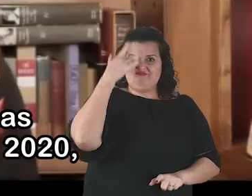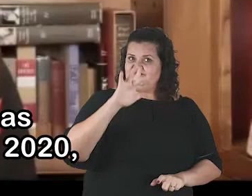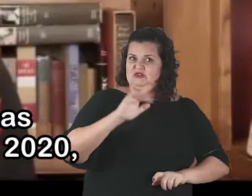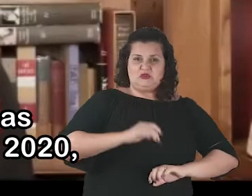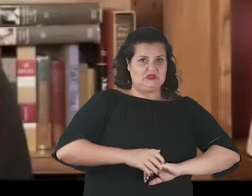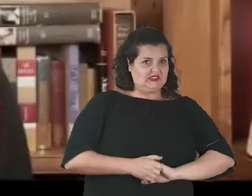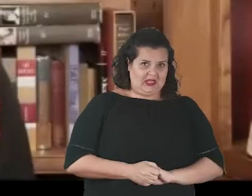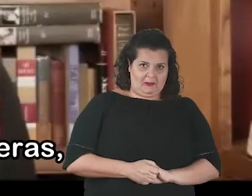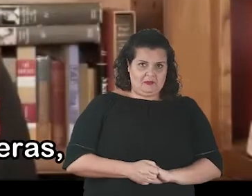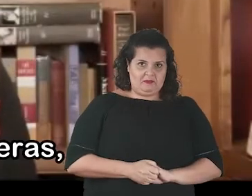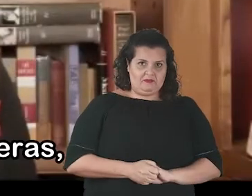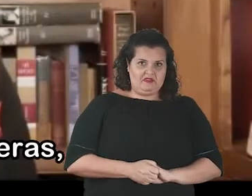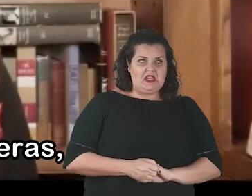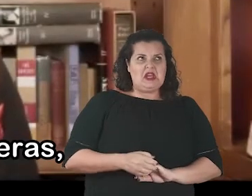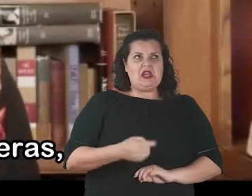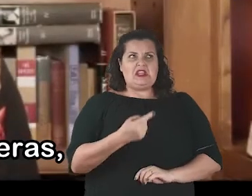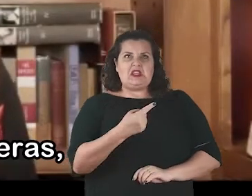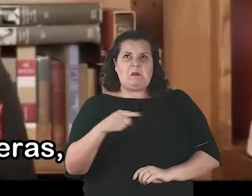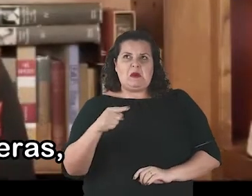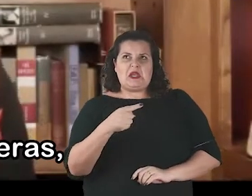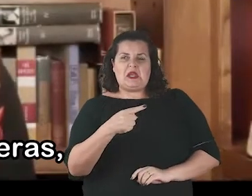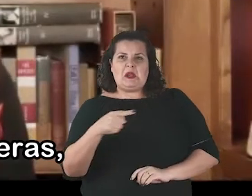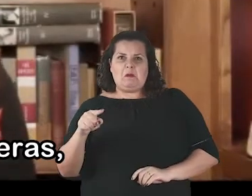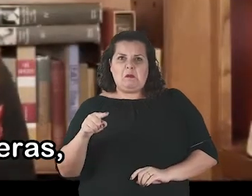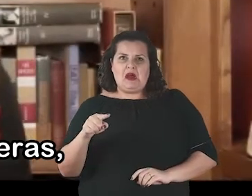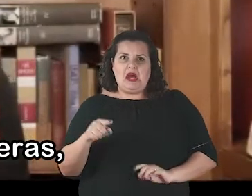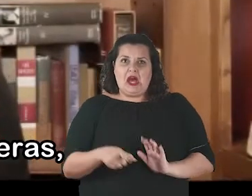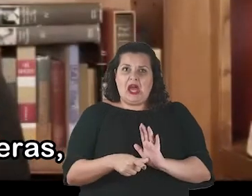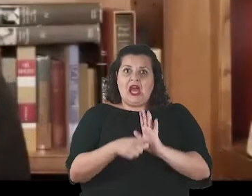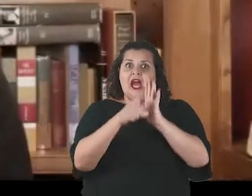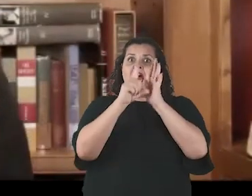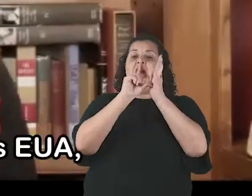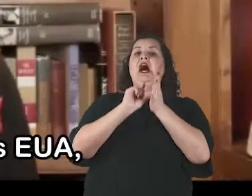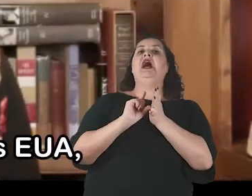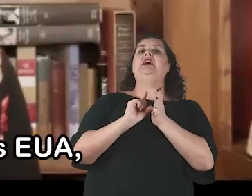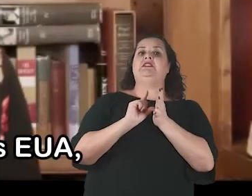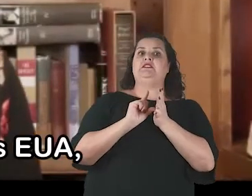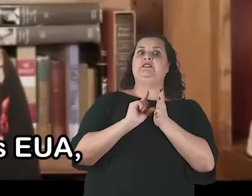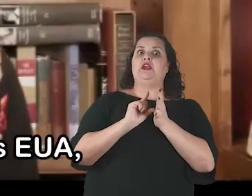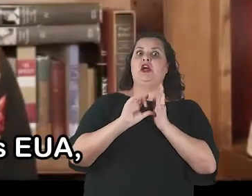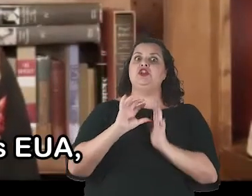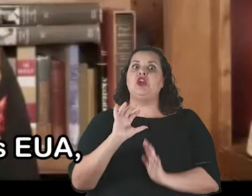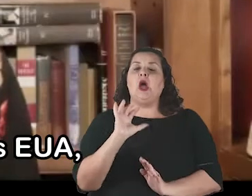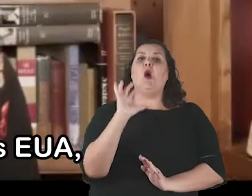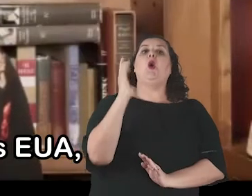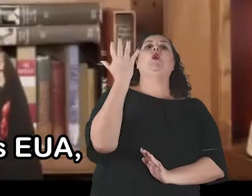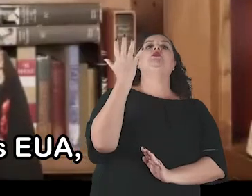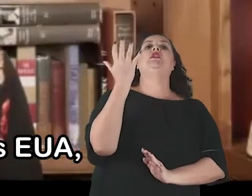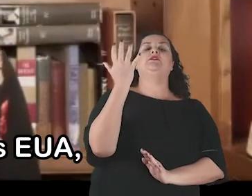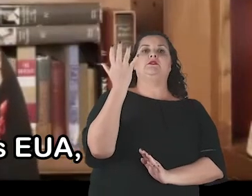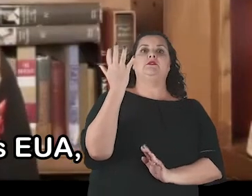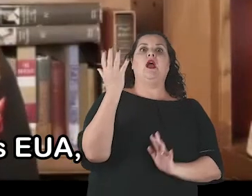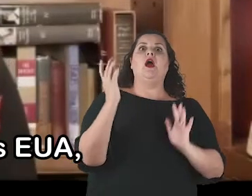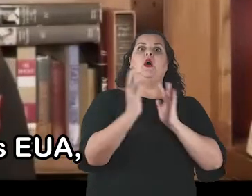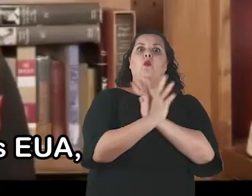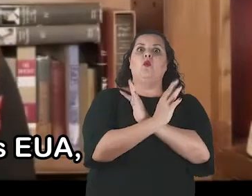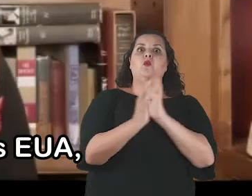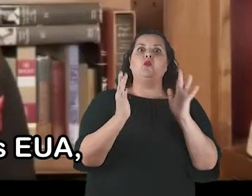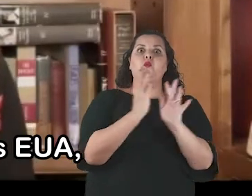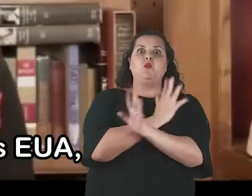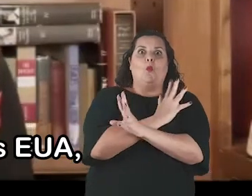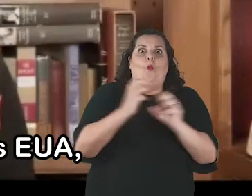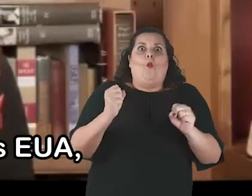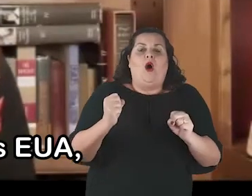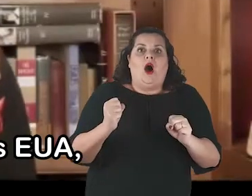lockdowns, a gentleman called Hector Balderas, the Attorney General of the State of New Mexico,